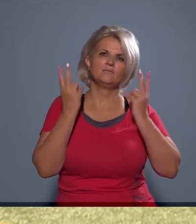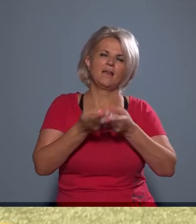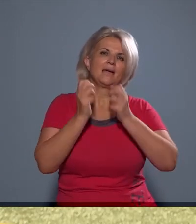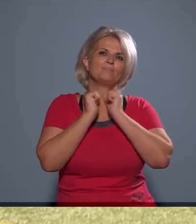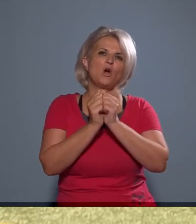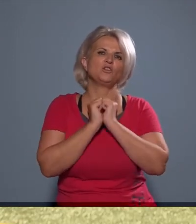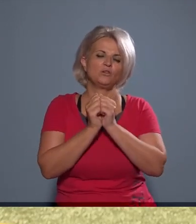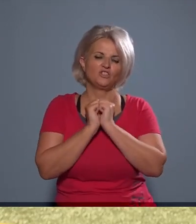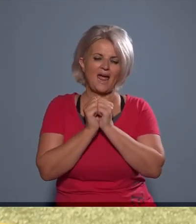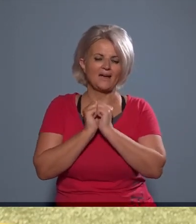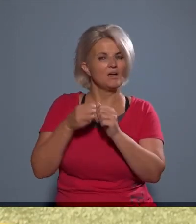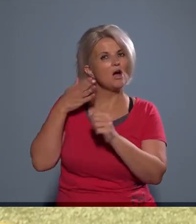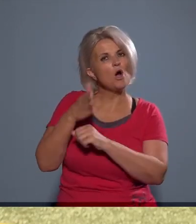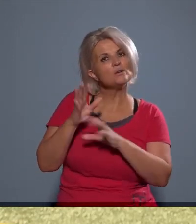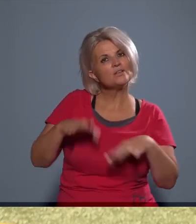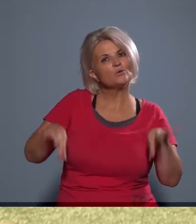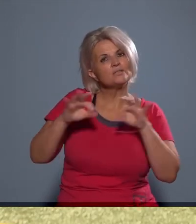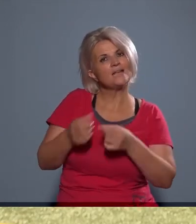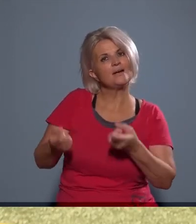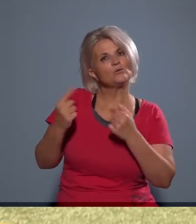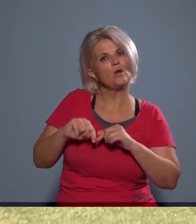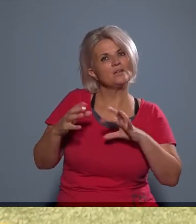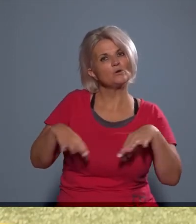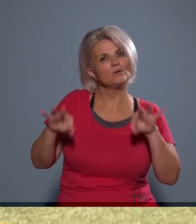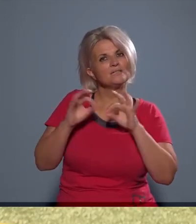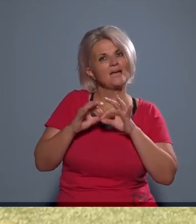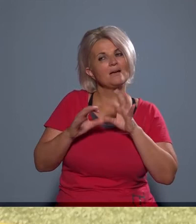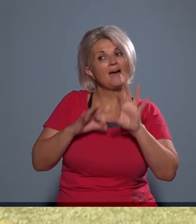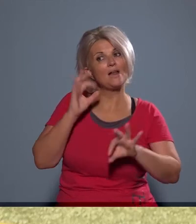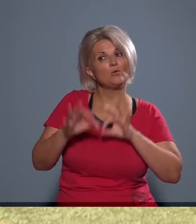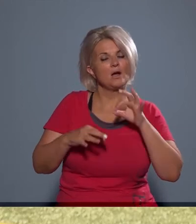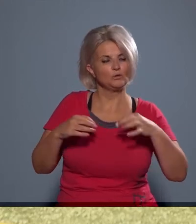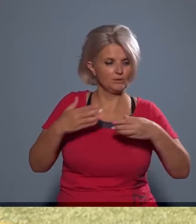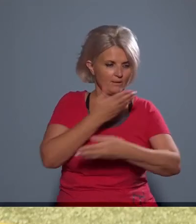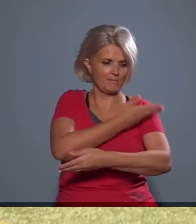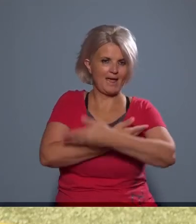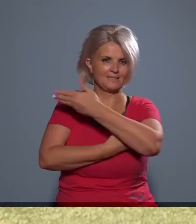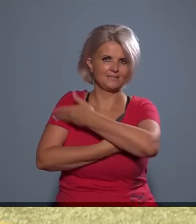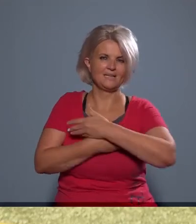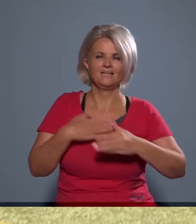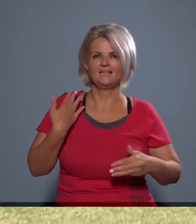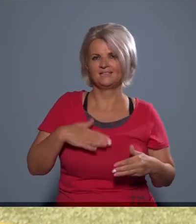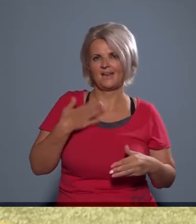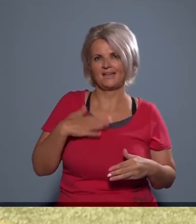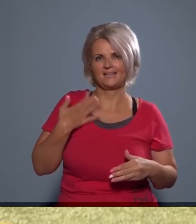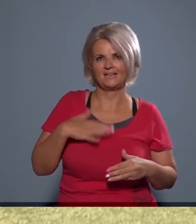világbajnokságot, amihez az adott országból, az adott ország válogatott mezeiben